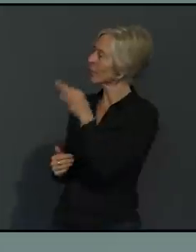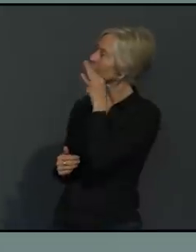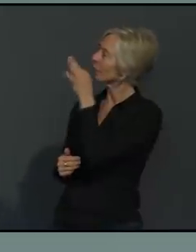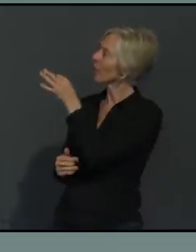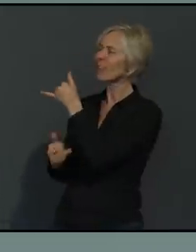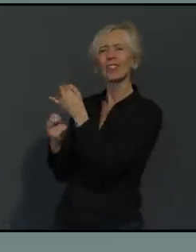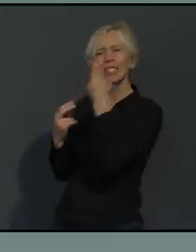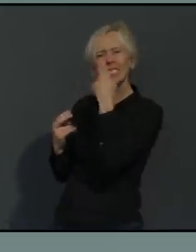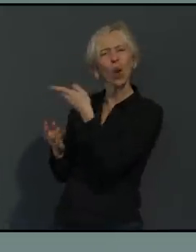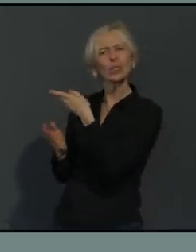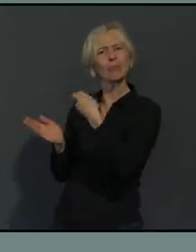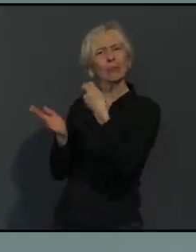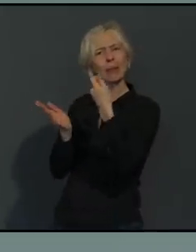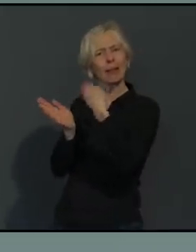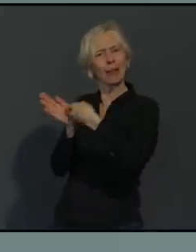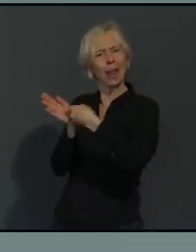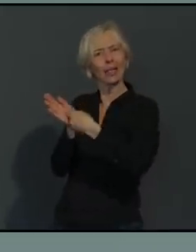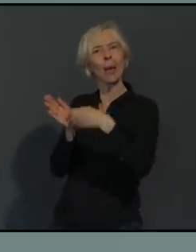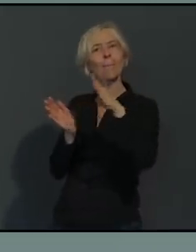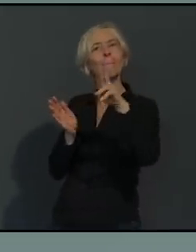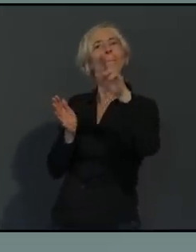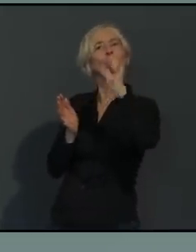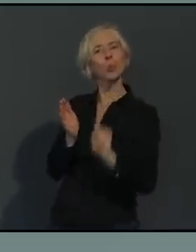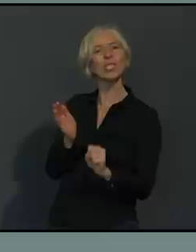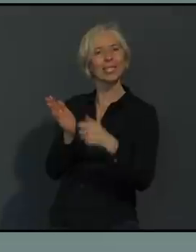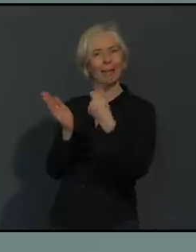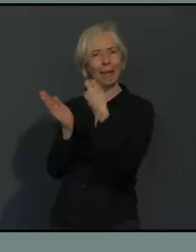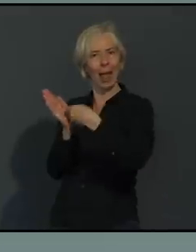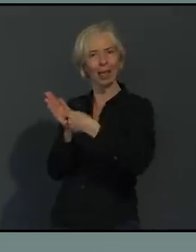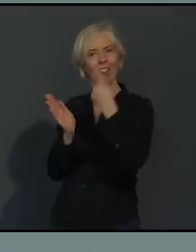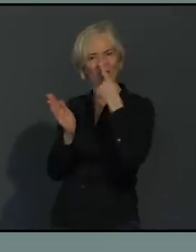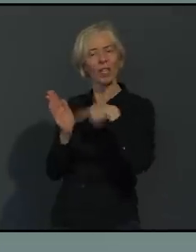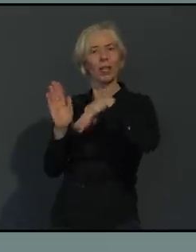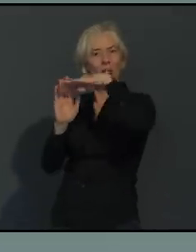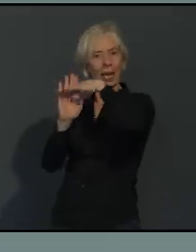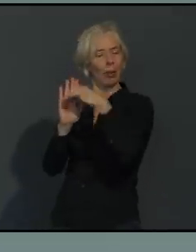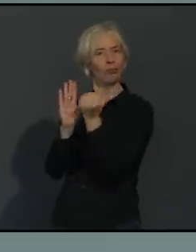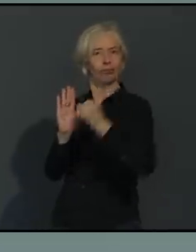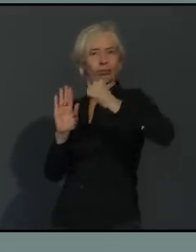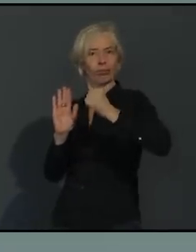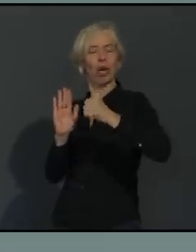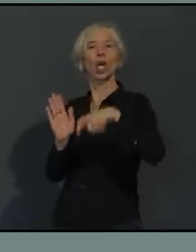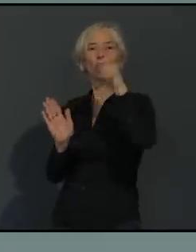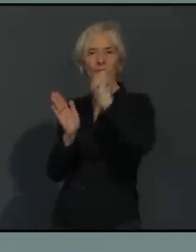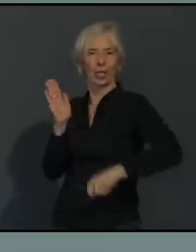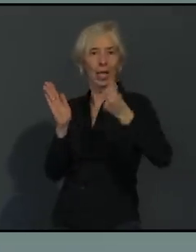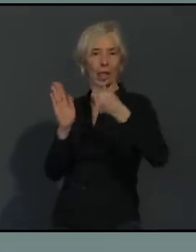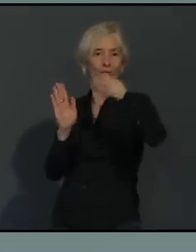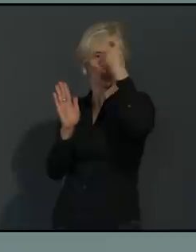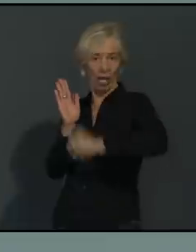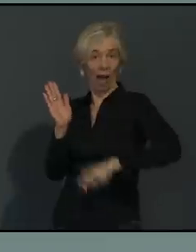Maßnahmen hält? Die Bußgelder sind keine Angelegenheit der Stadt Augsburg, die wir selber festlegen können, sondern es ist der Bußgeldkatalog, der eben über die